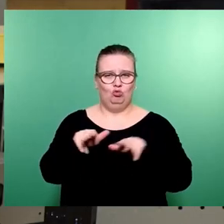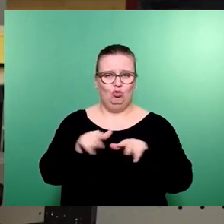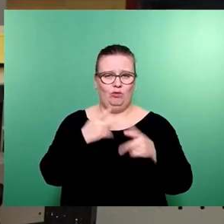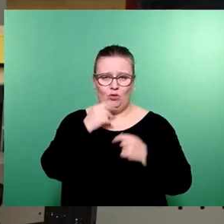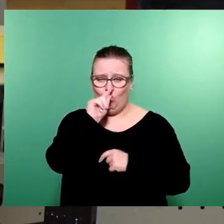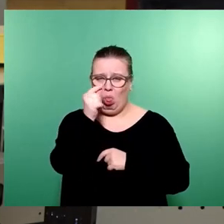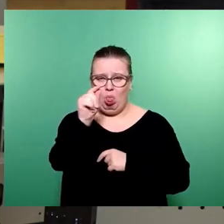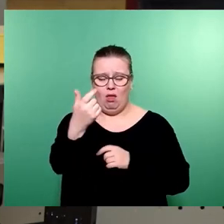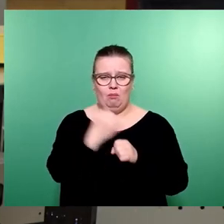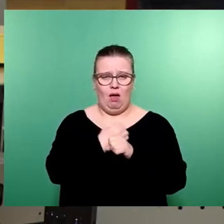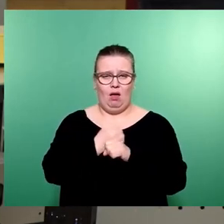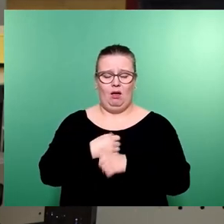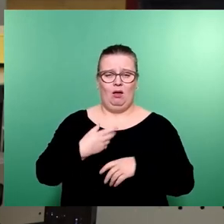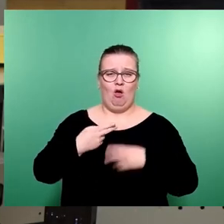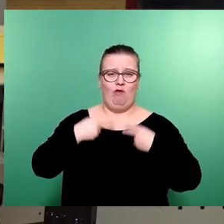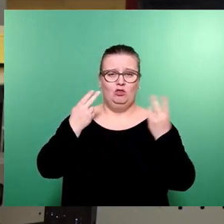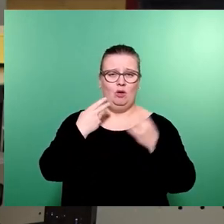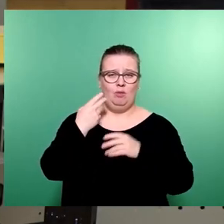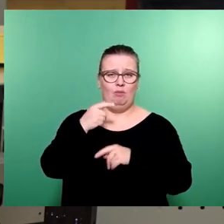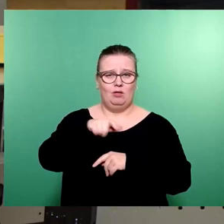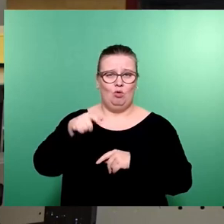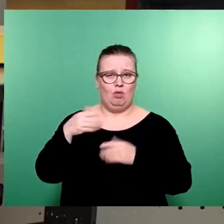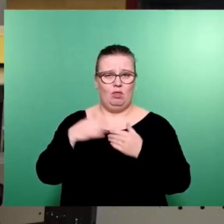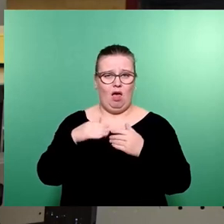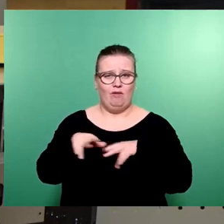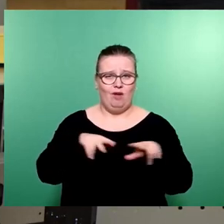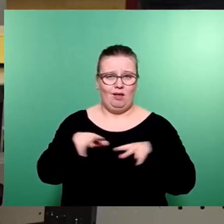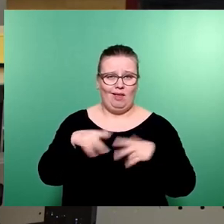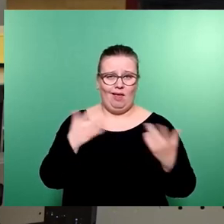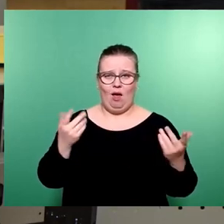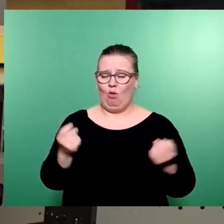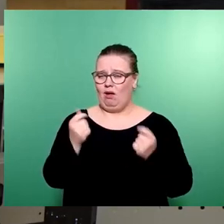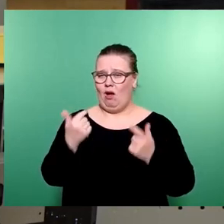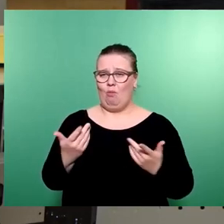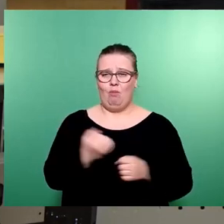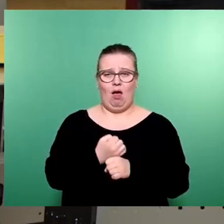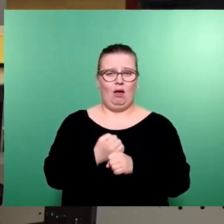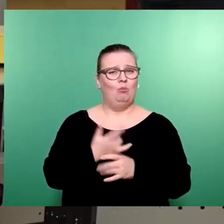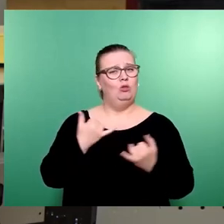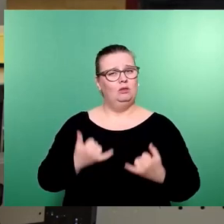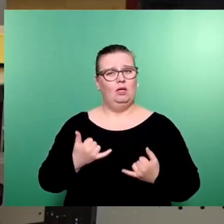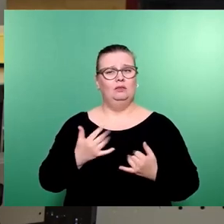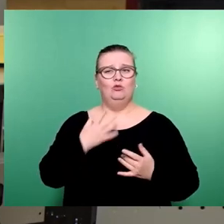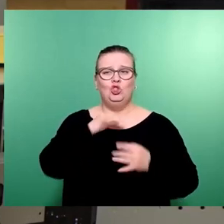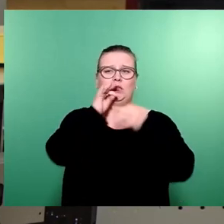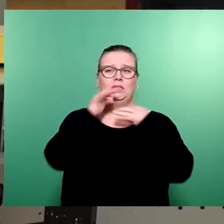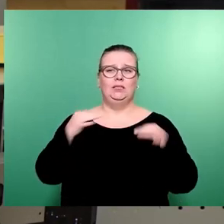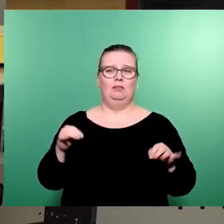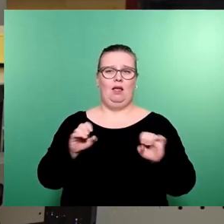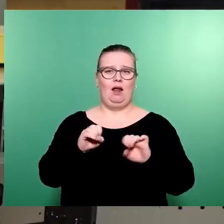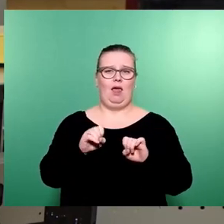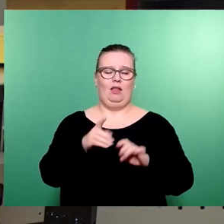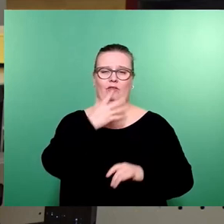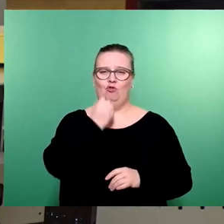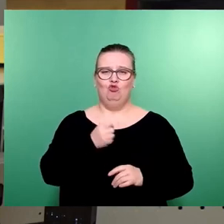ÖPNV, Verkehrswende, also ÖPNV als Teil der Verkehrswende, möchte ich jetzt etwas genauer erläutern und damit